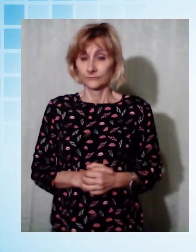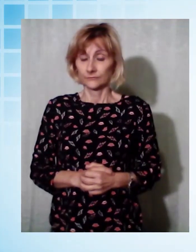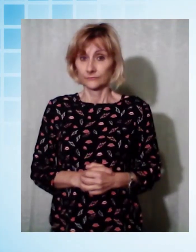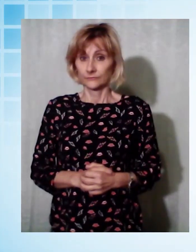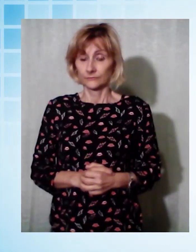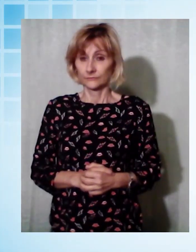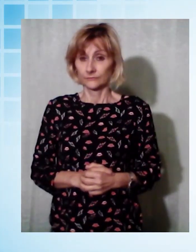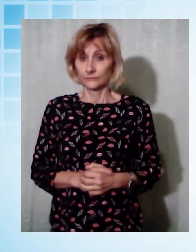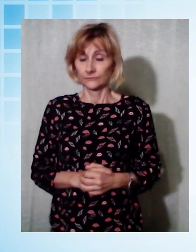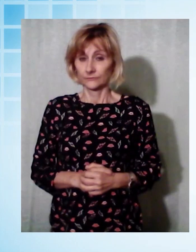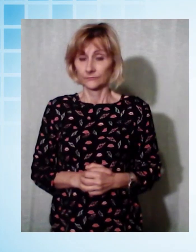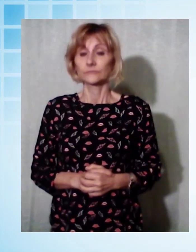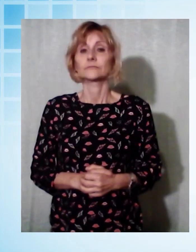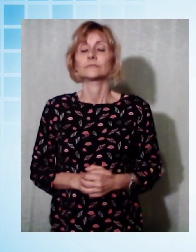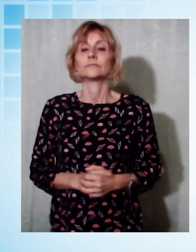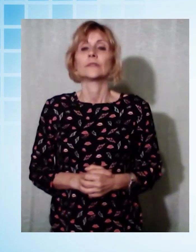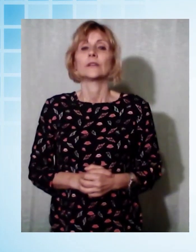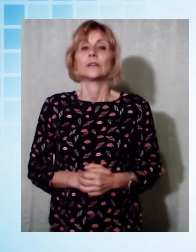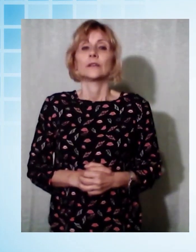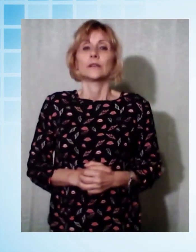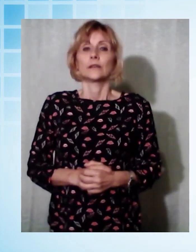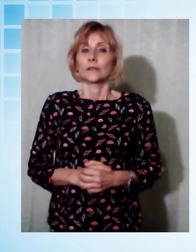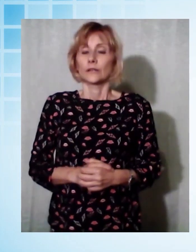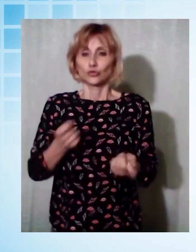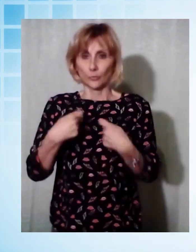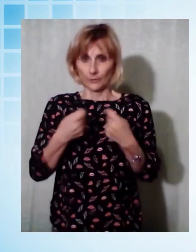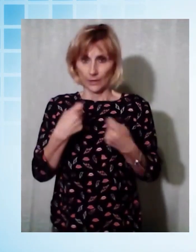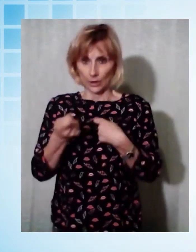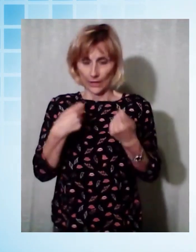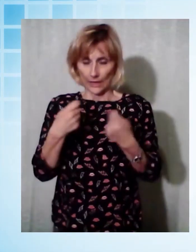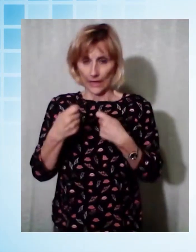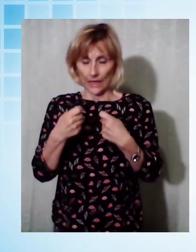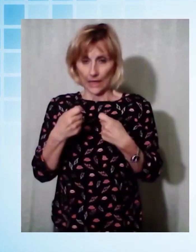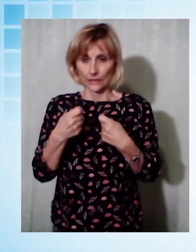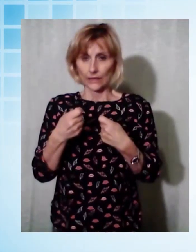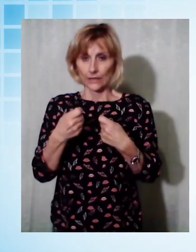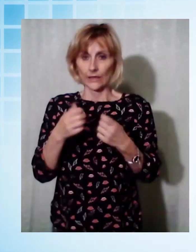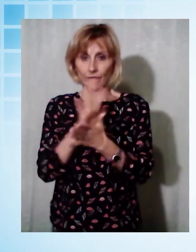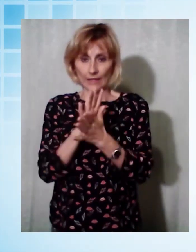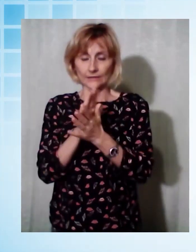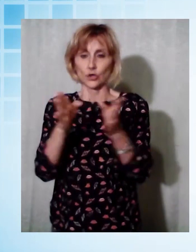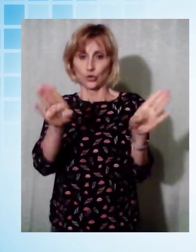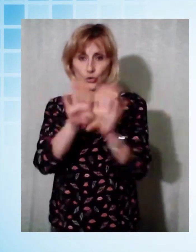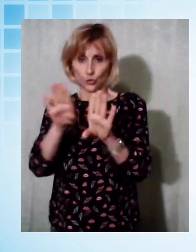tranne le farmacie. Della richiesta sarà fatto promotore il sindaco di Porcari, Fornaciari.